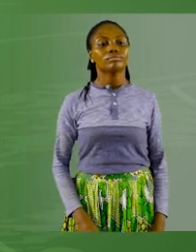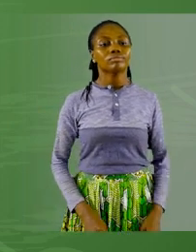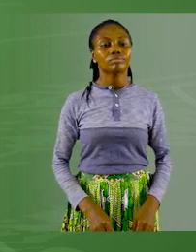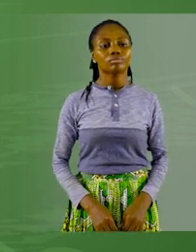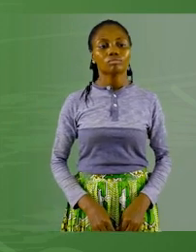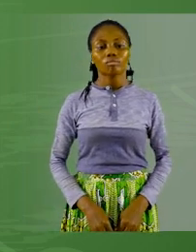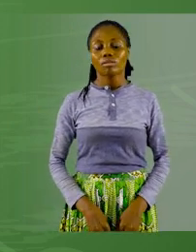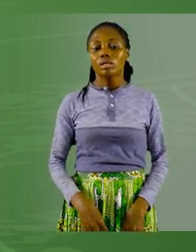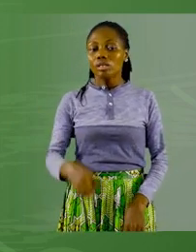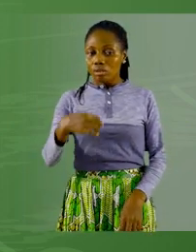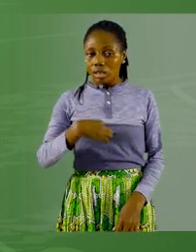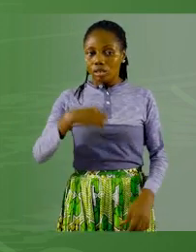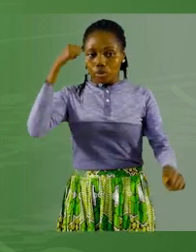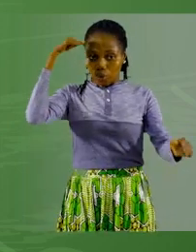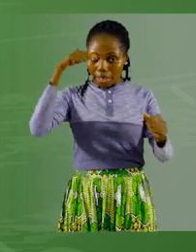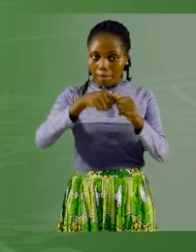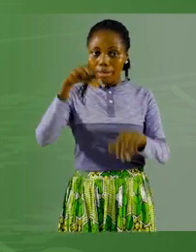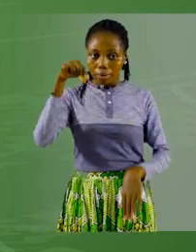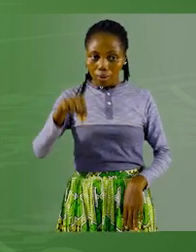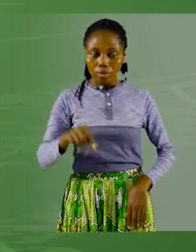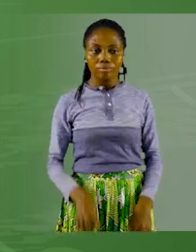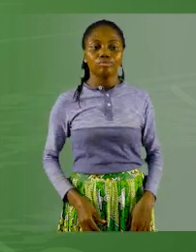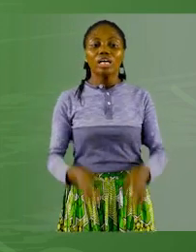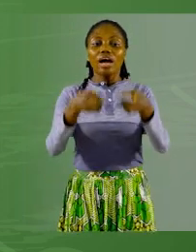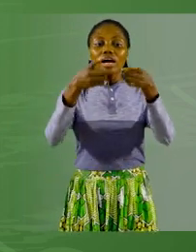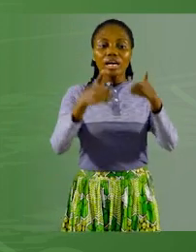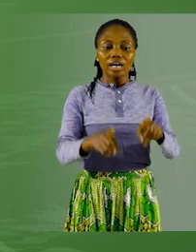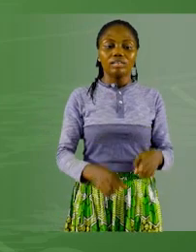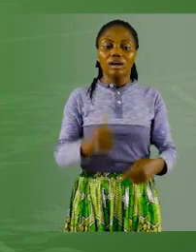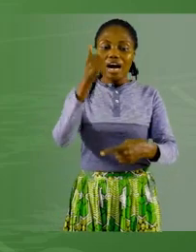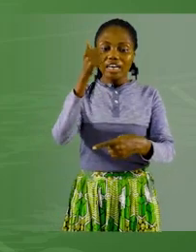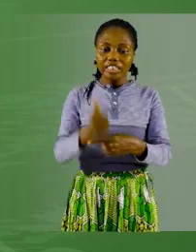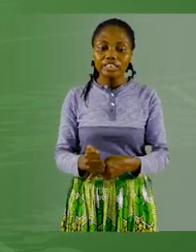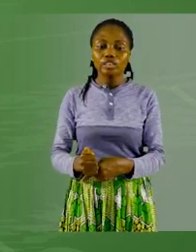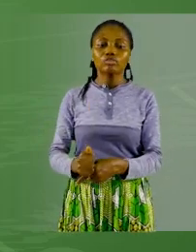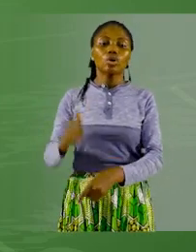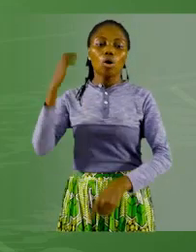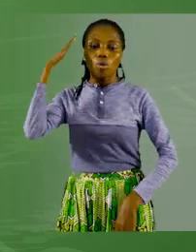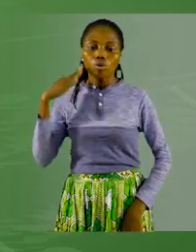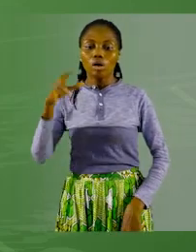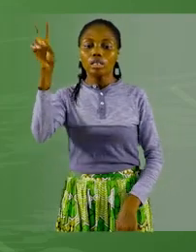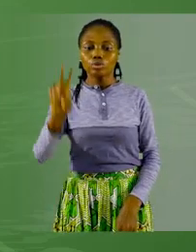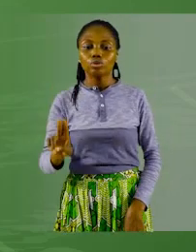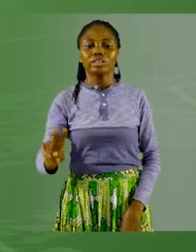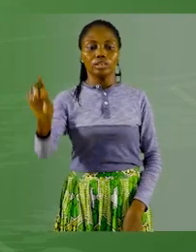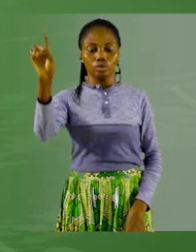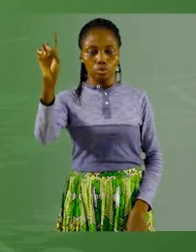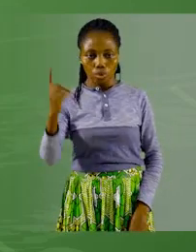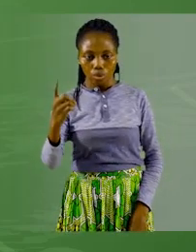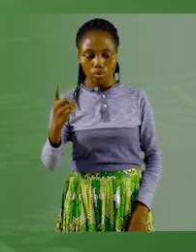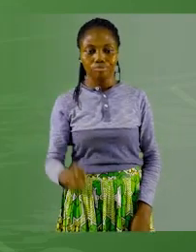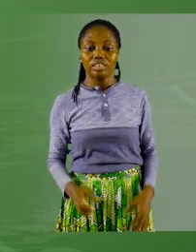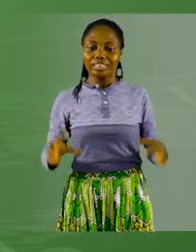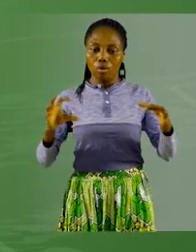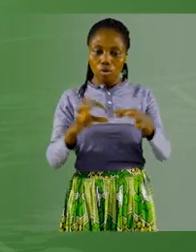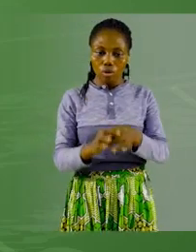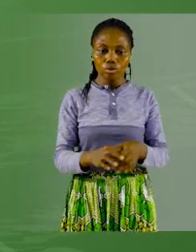Je rappelle que l'adjectif de couleur employé seul s'accorde en genre et en nombre avec